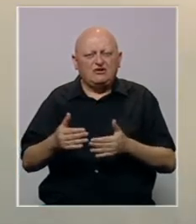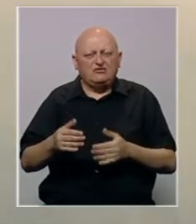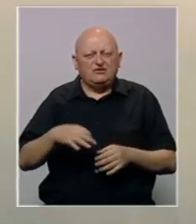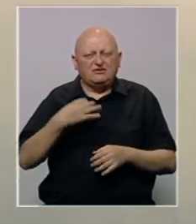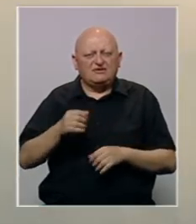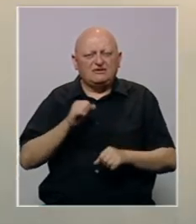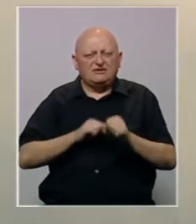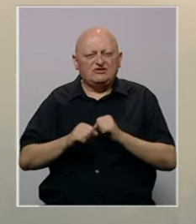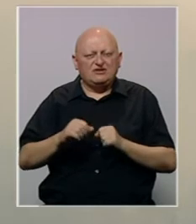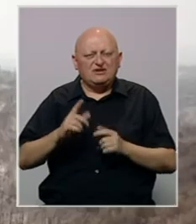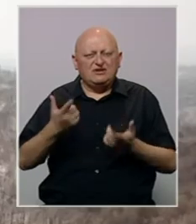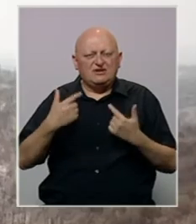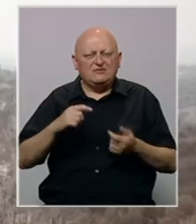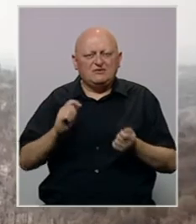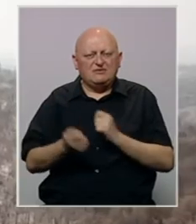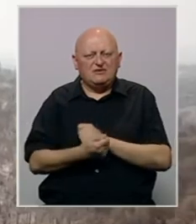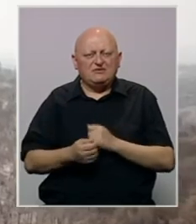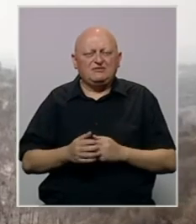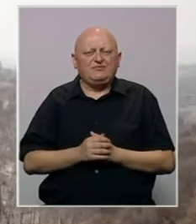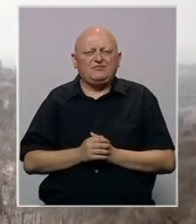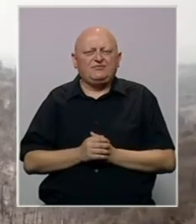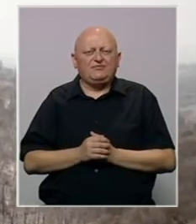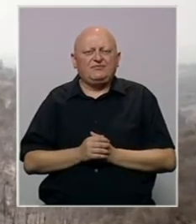paketu zdravstvene zaštite i klimatskih promjena.